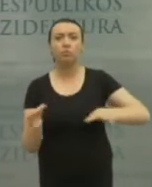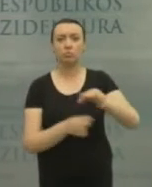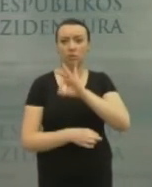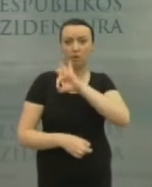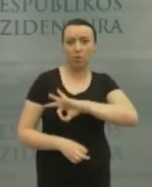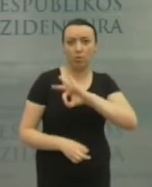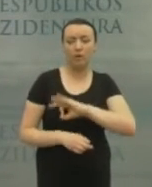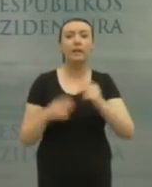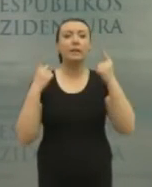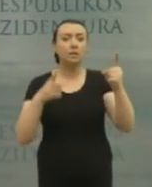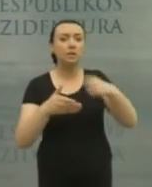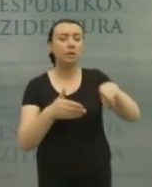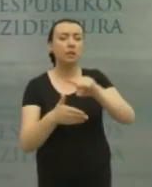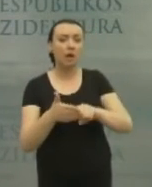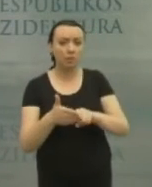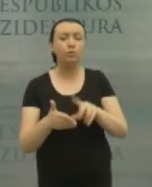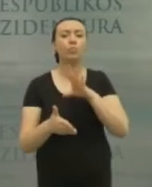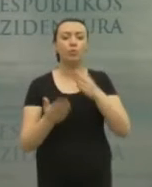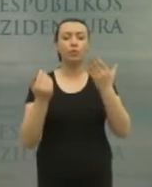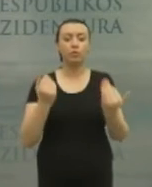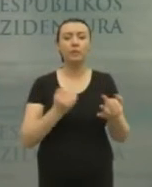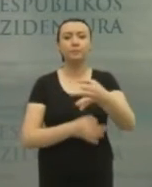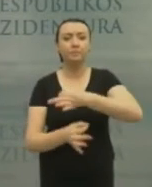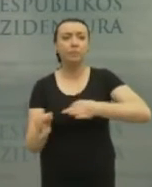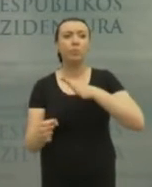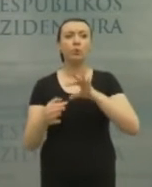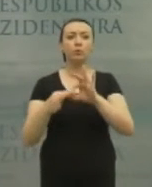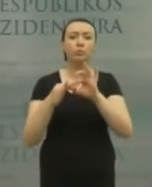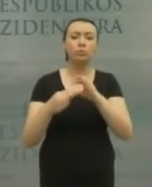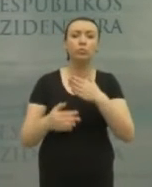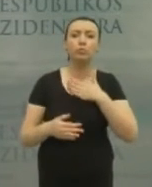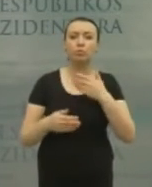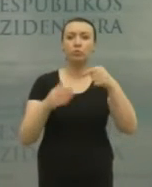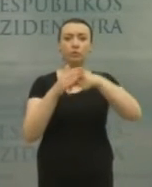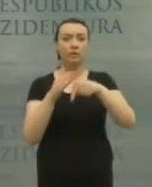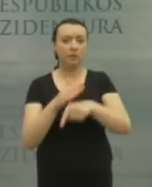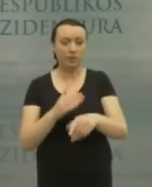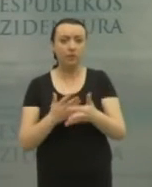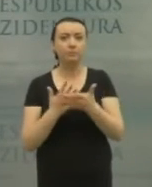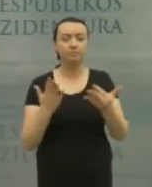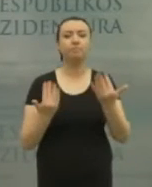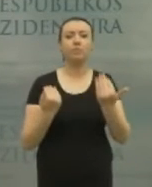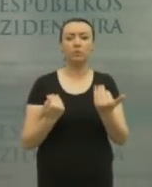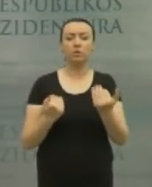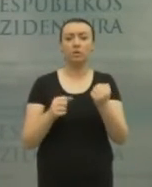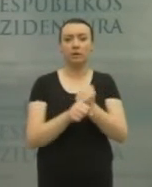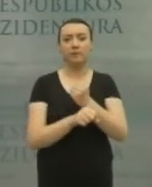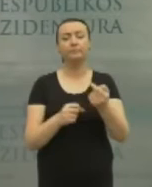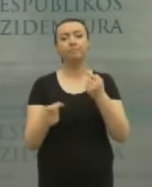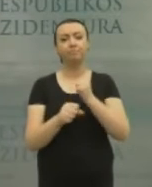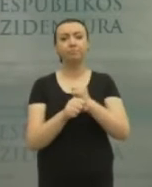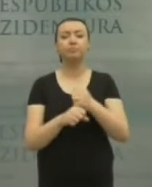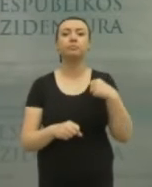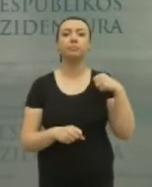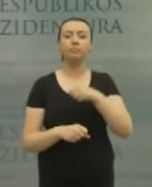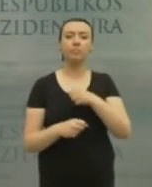naudojami. Kiti klausimai, kurie buvo aptarti, buvo susijęs žinoma su mūsų vidiniais dalykais, kuriuos mes čia turėtume padaryti, tai man